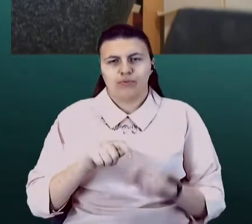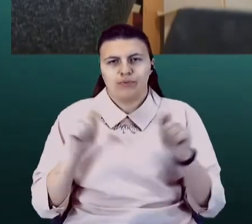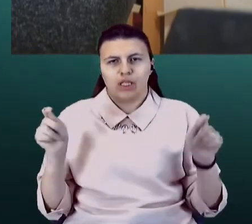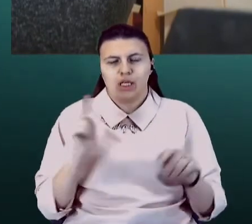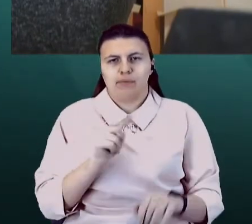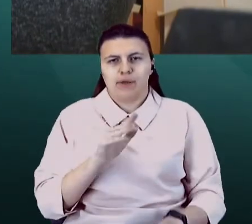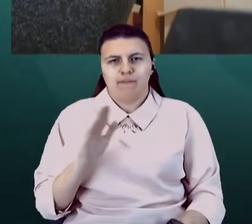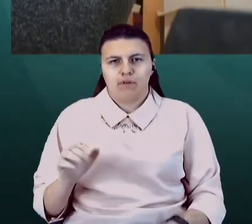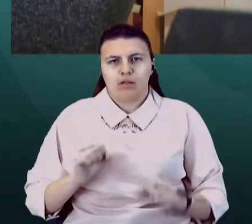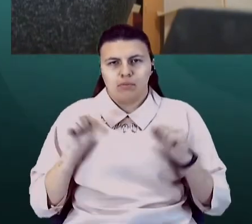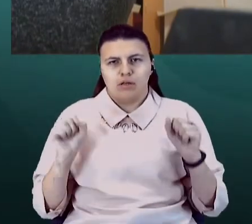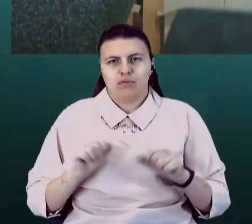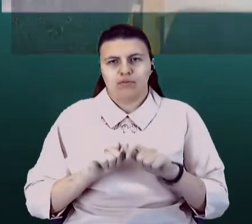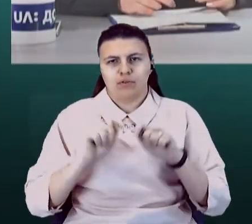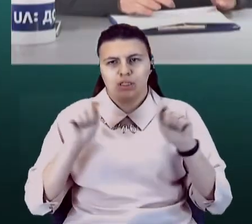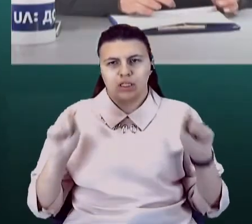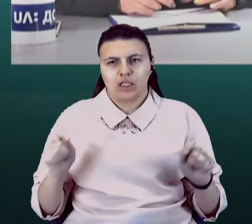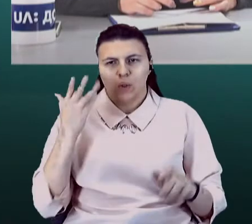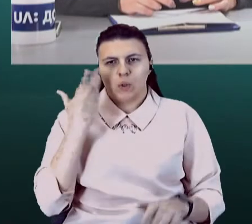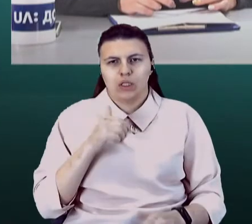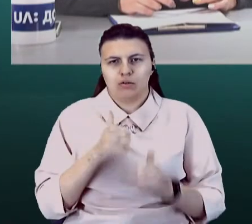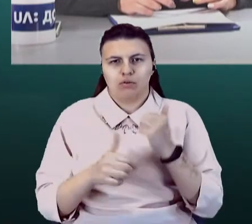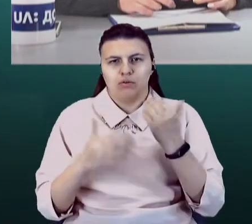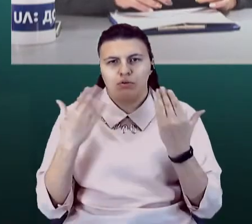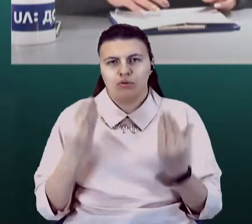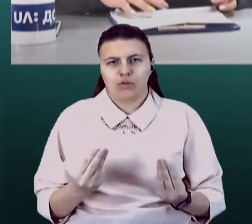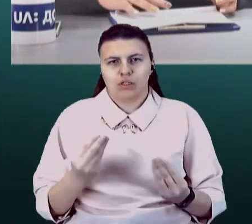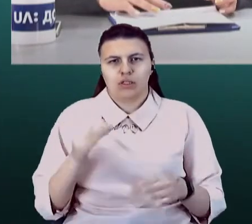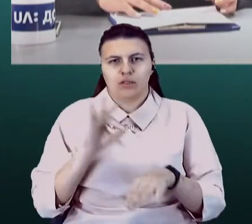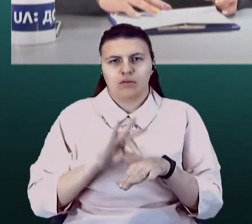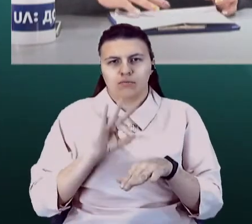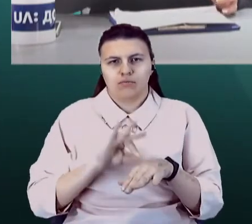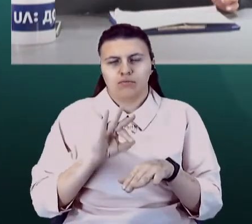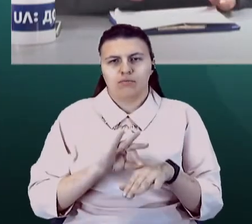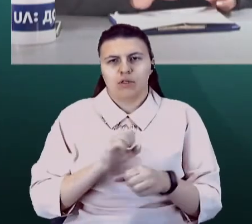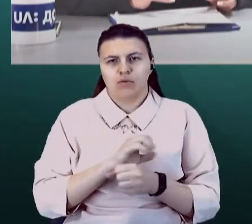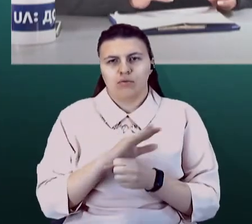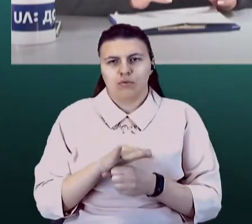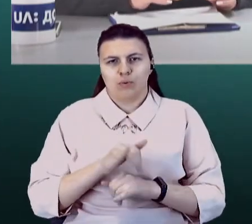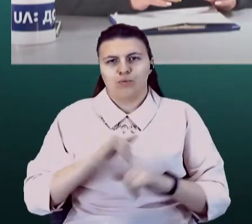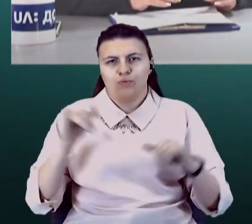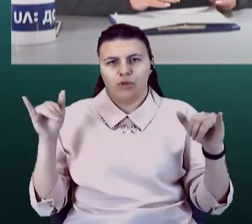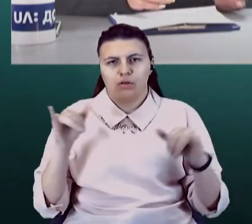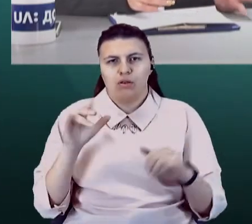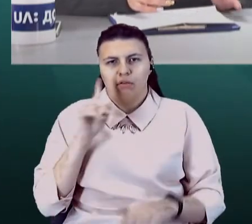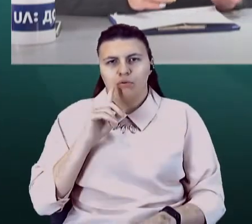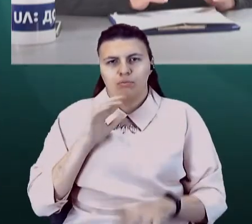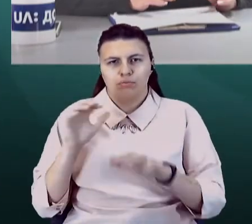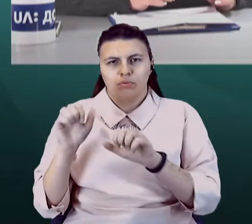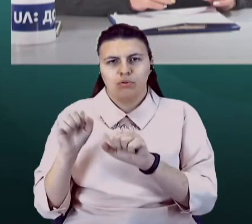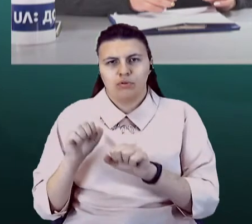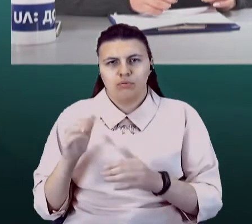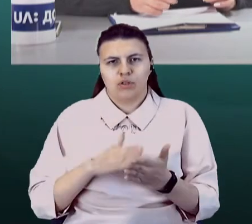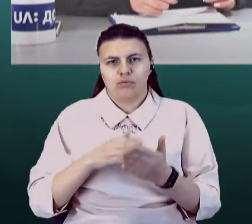намагатись їх відкрити, коли щоденна кількість хворих на коронавірус в Україні зростає, а на окупованих територіях ми взагалі не